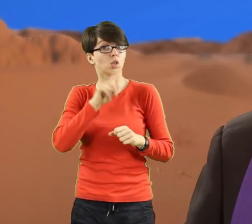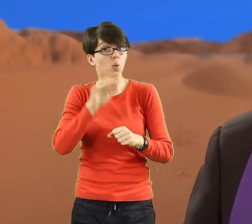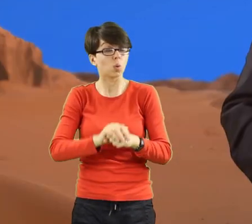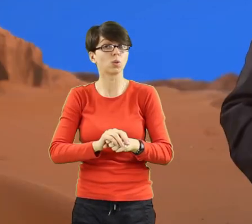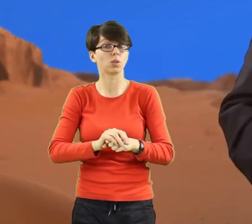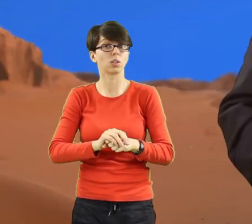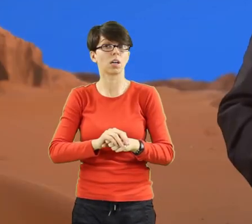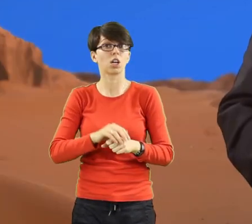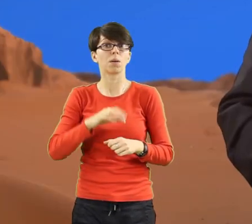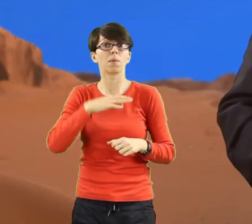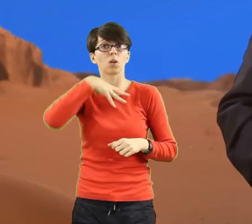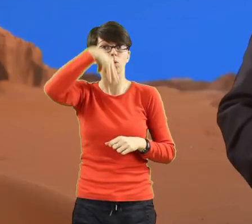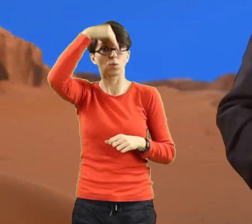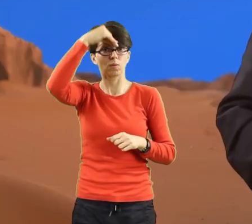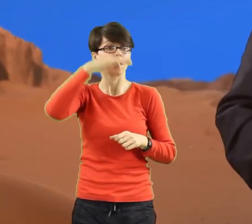Postu.